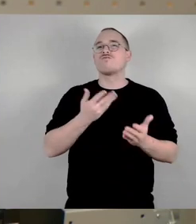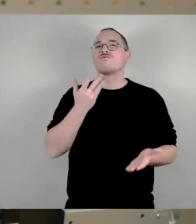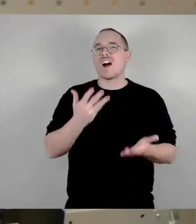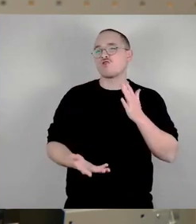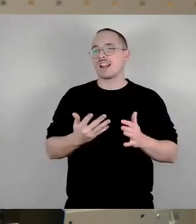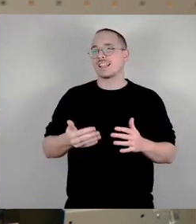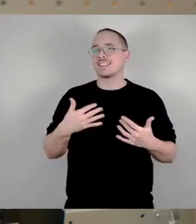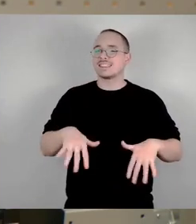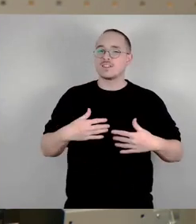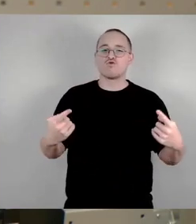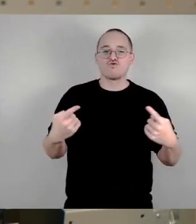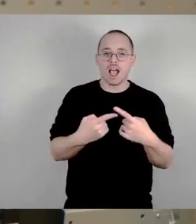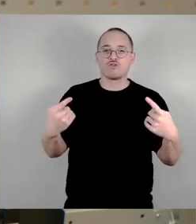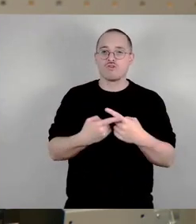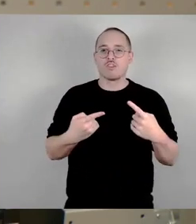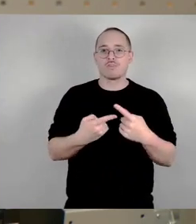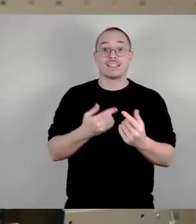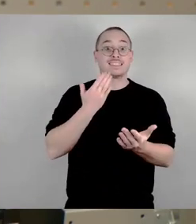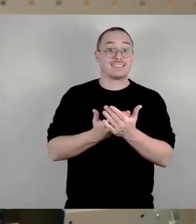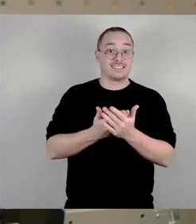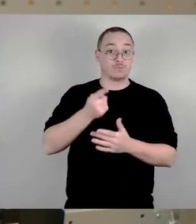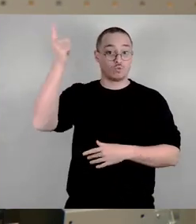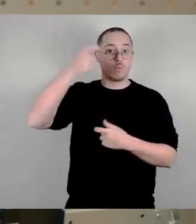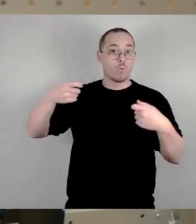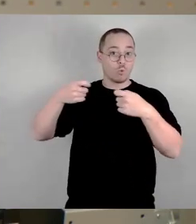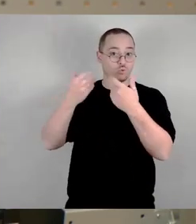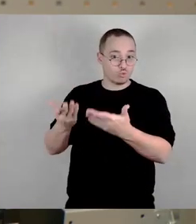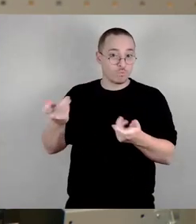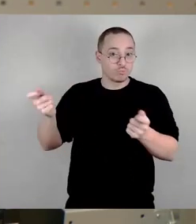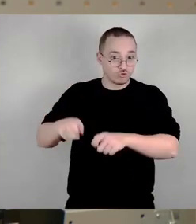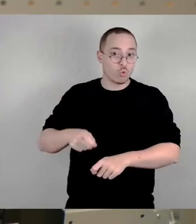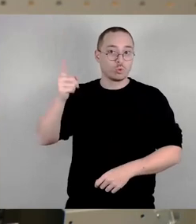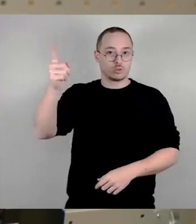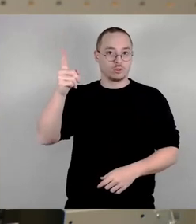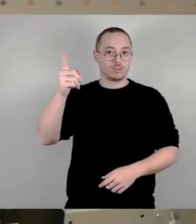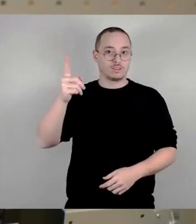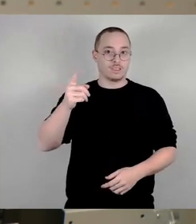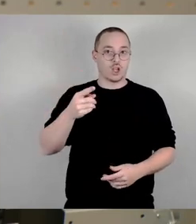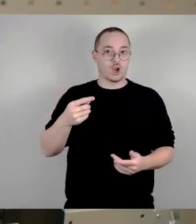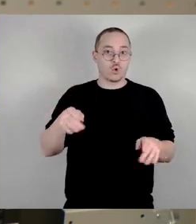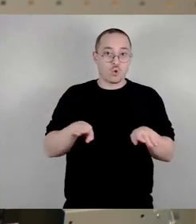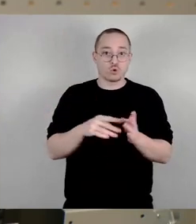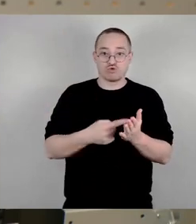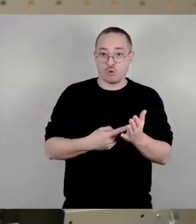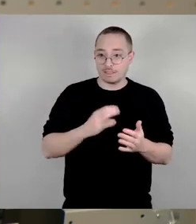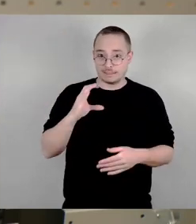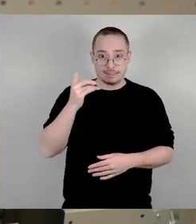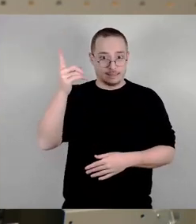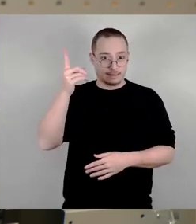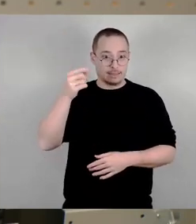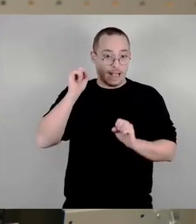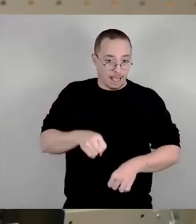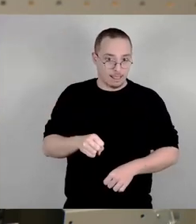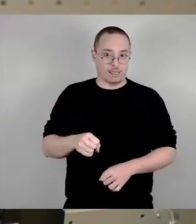eingeführt. Und man hat etwas sehr Richtiges getan, man hat nämlich gesagt, wir überlassen das den Kommunen. Das ist genau der richtige